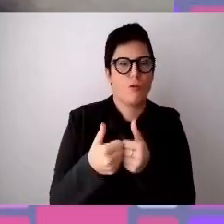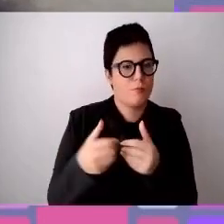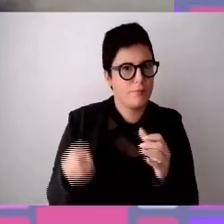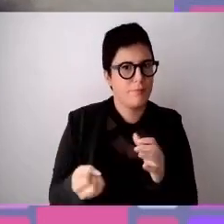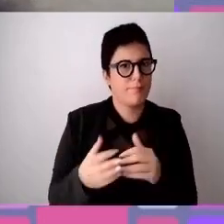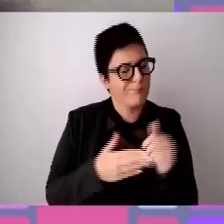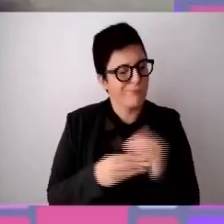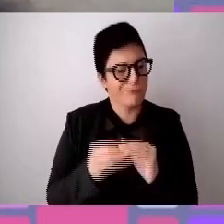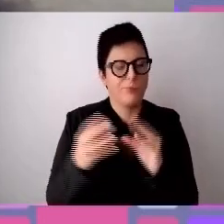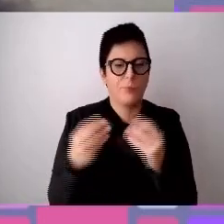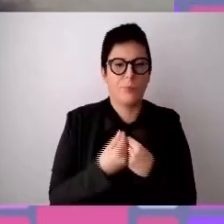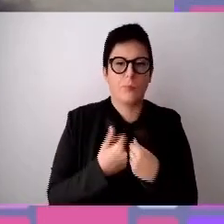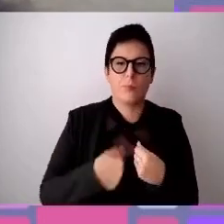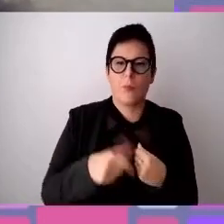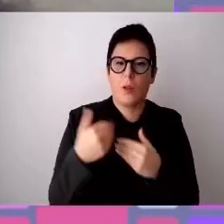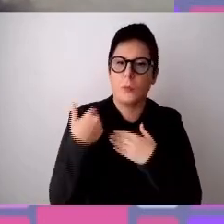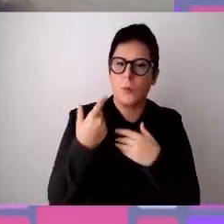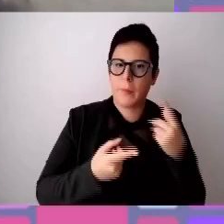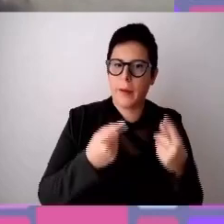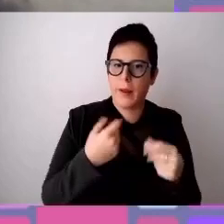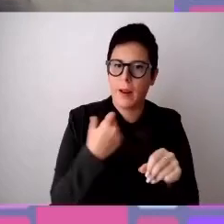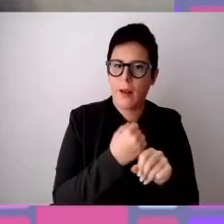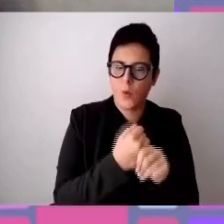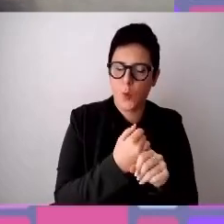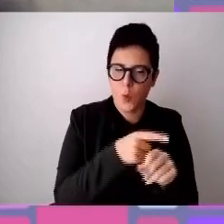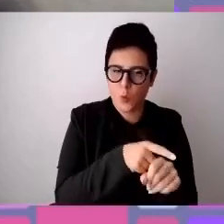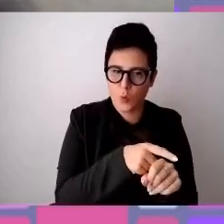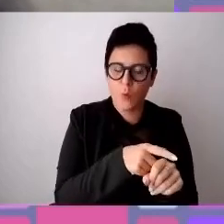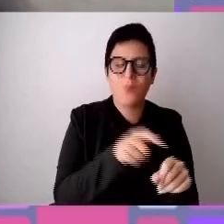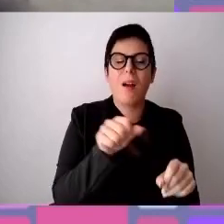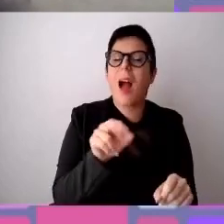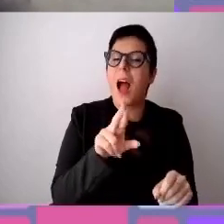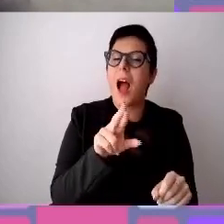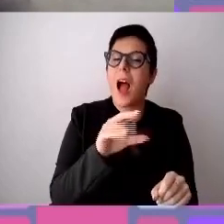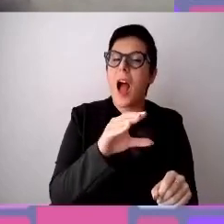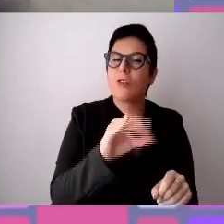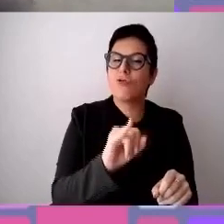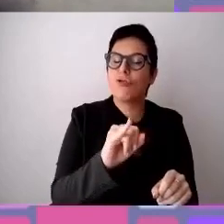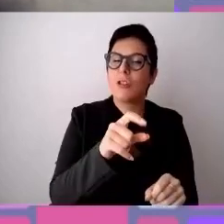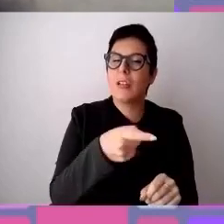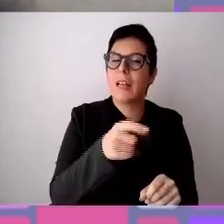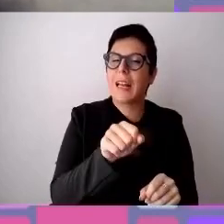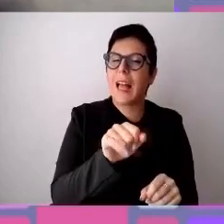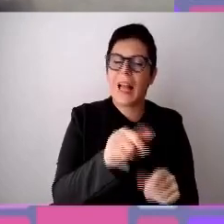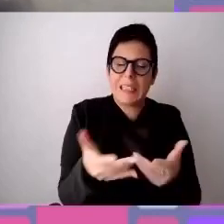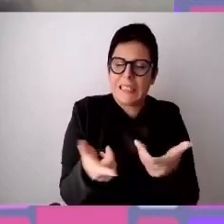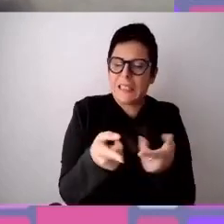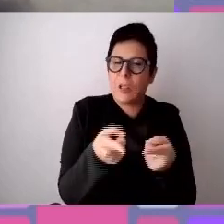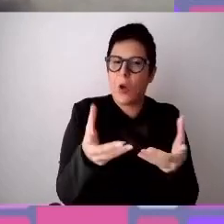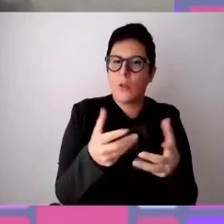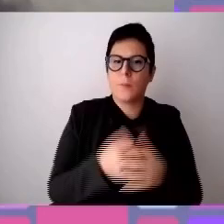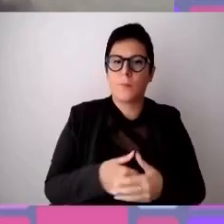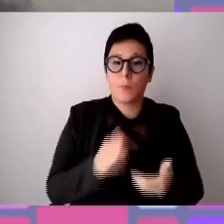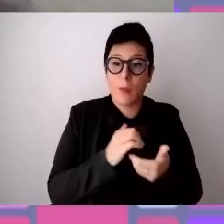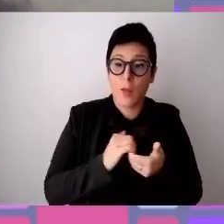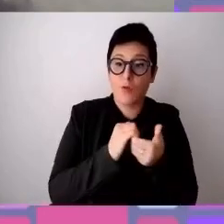la responsabile delle politiche di lavoro per Arcighei. Arcighei, faccio una brevissima introduzione, è un